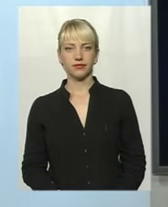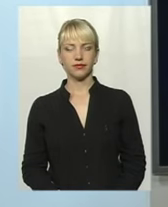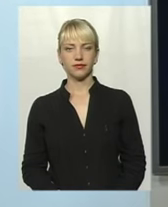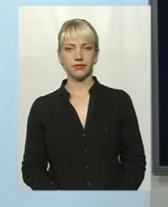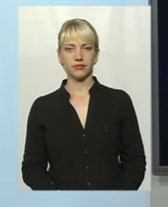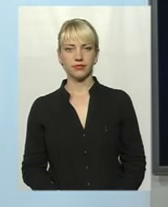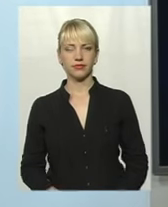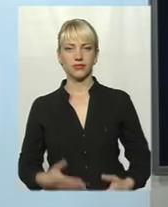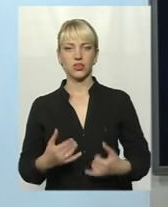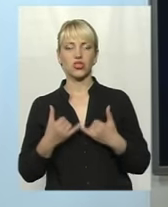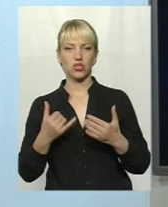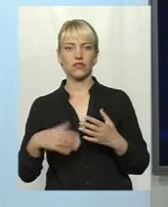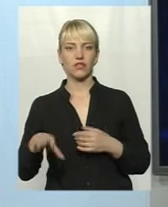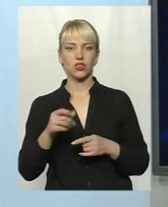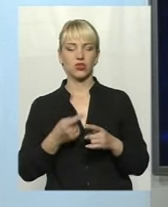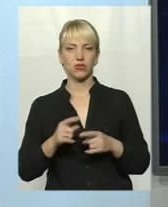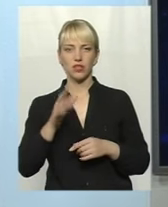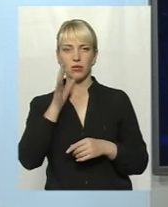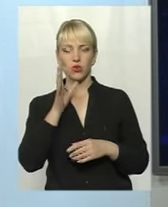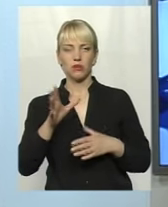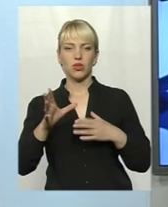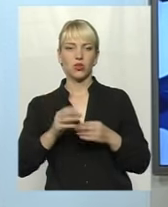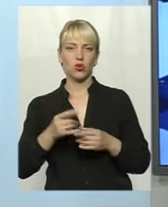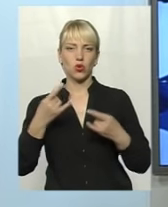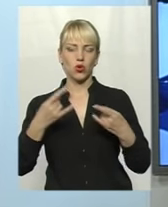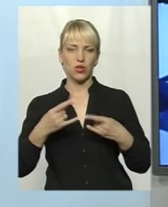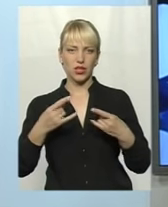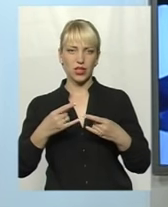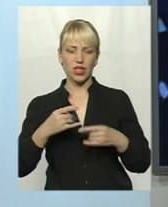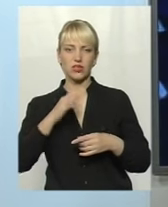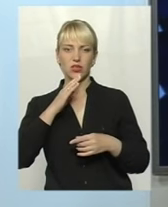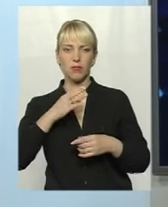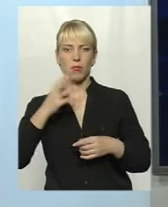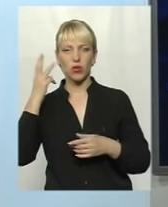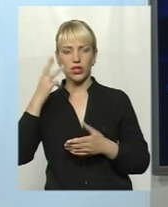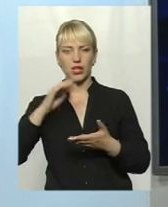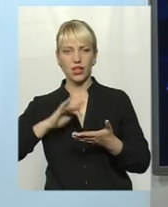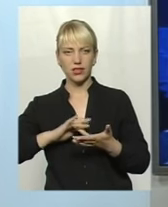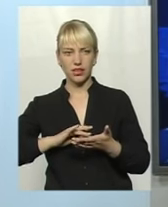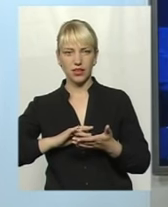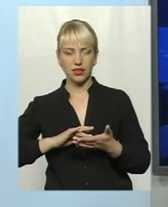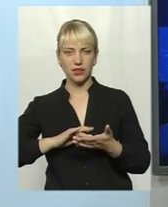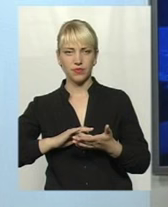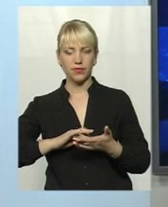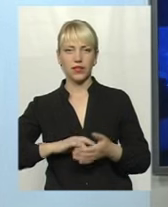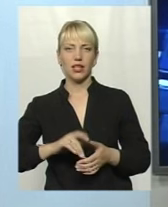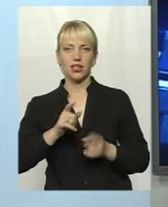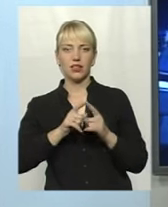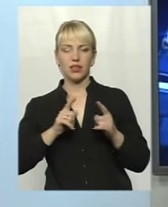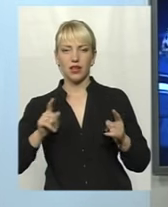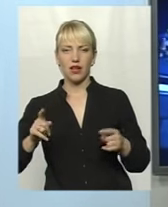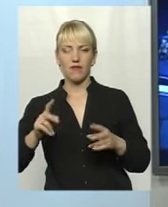Мої шанування усім, хто у цій порі приєднався до глядацької аудиторії телекомпанії «Поділля Центр», триває